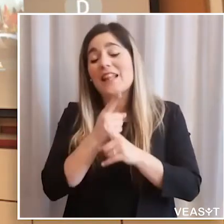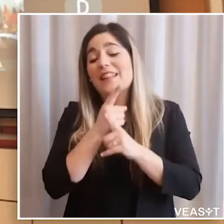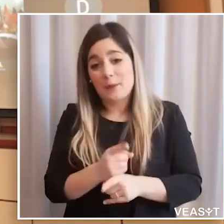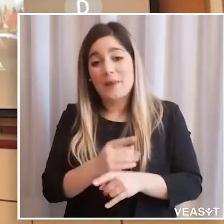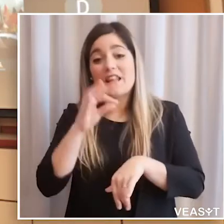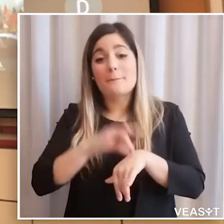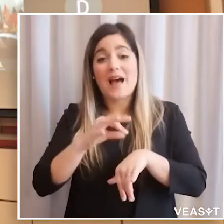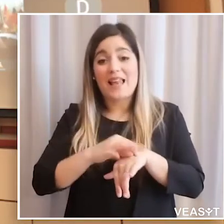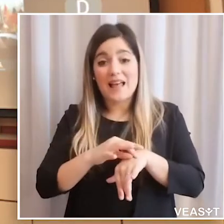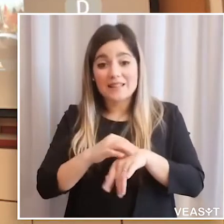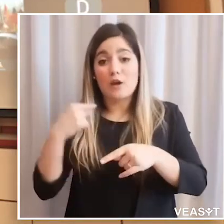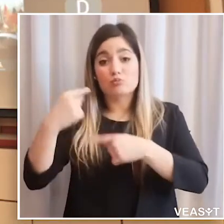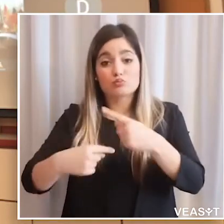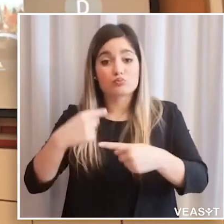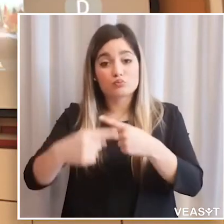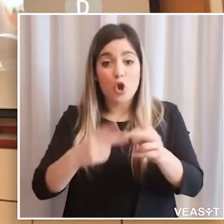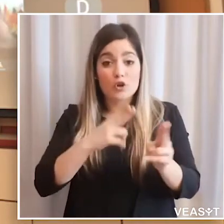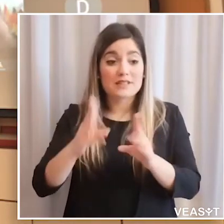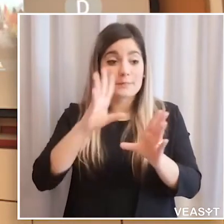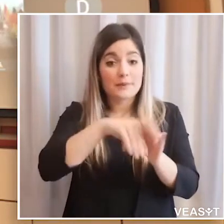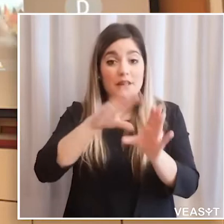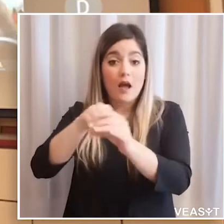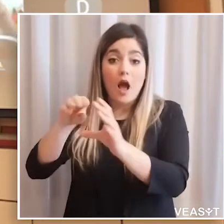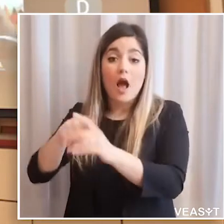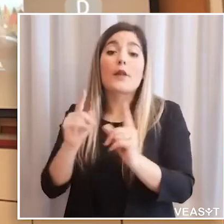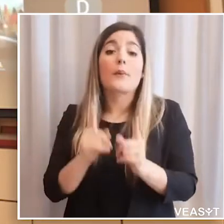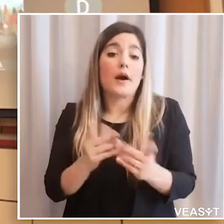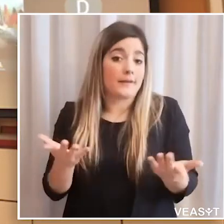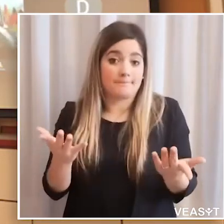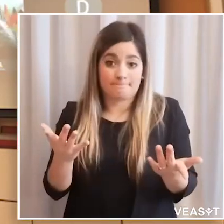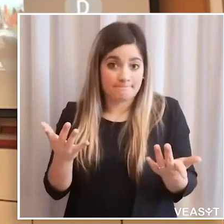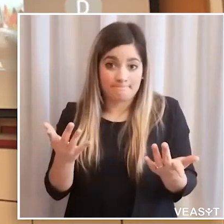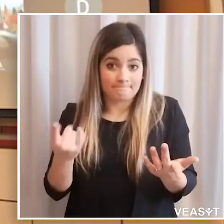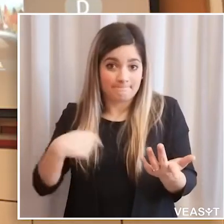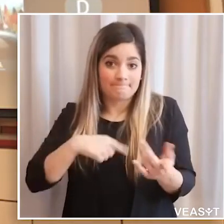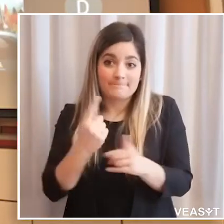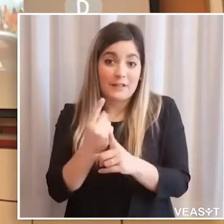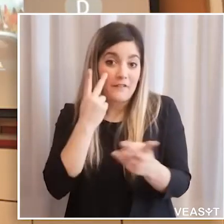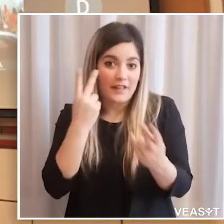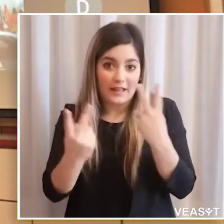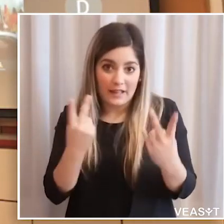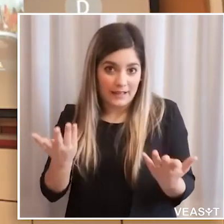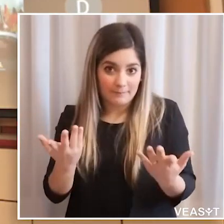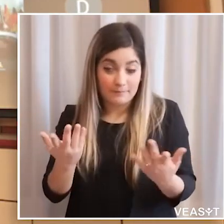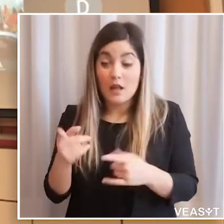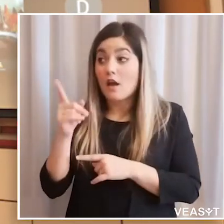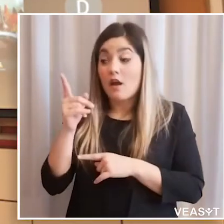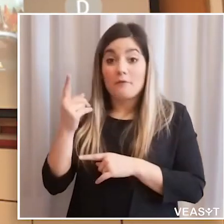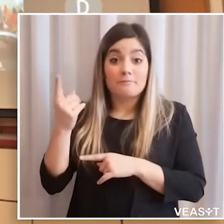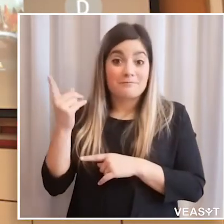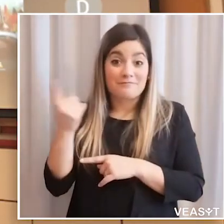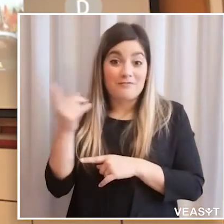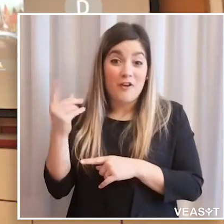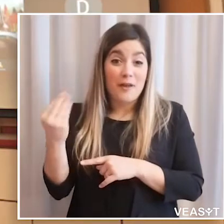momento non ve lo so dire perché stiamo anche guardando qual è il decorso delle malattie all'interno dei nostri ospedali. Se oggi